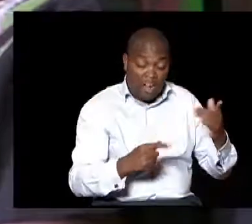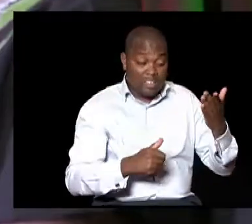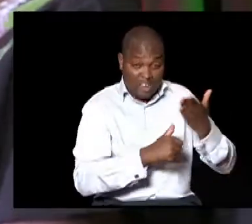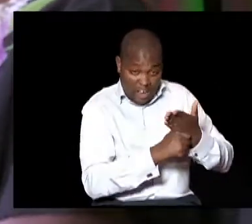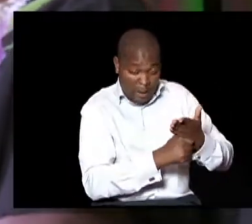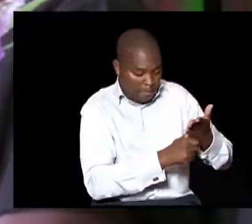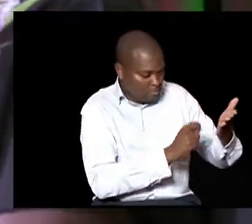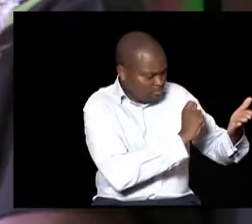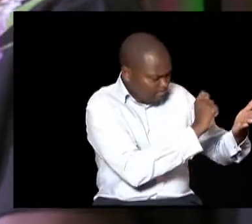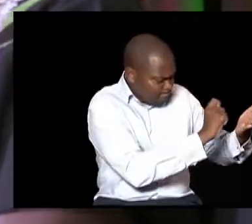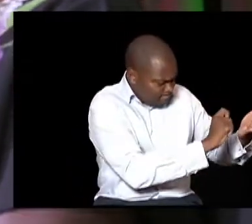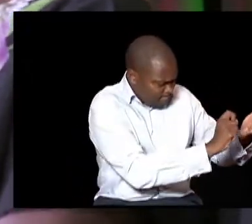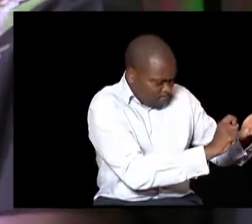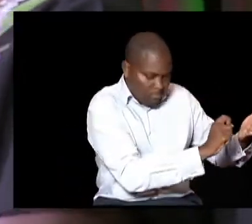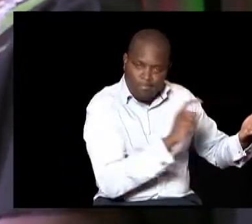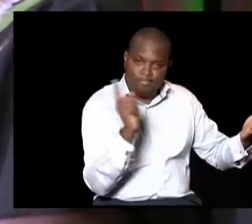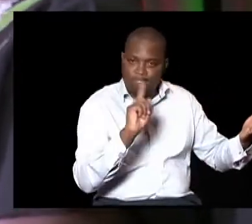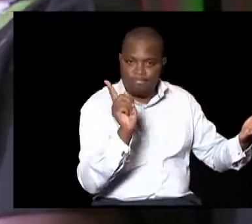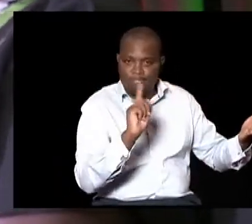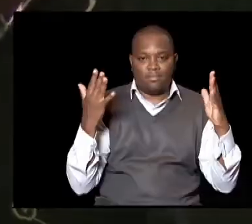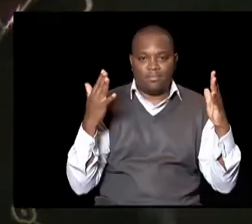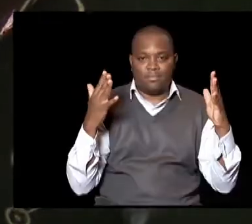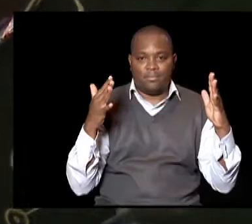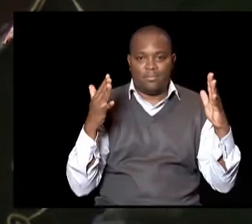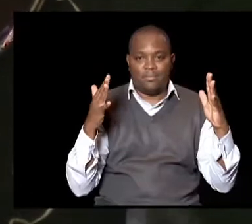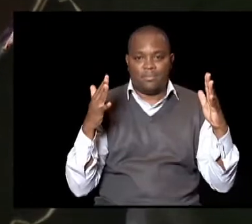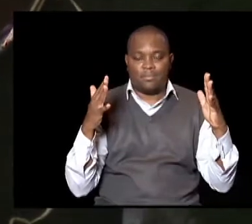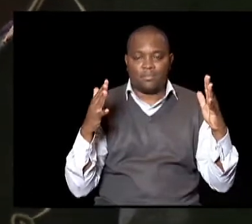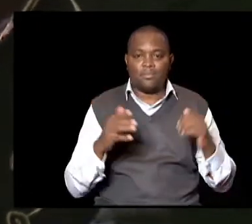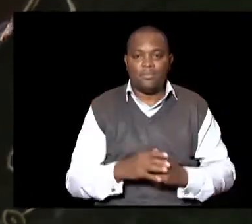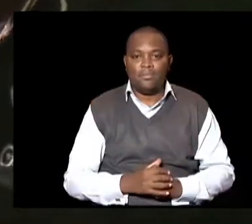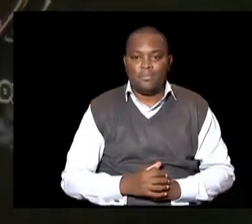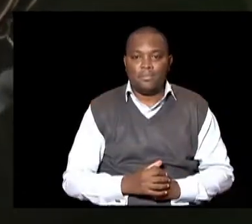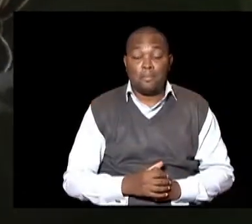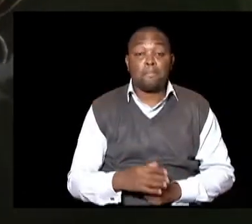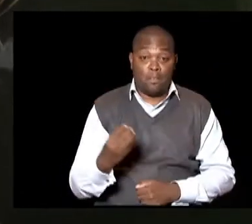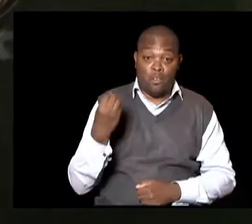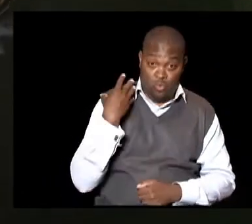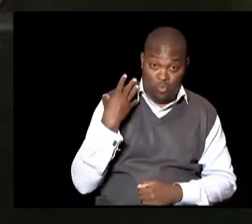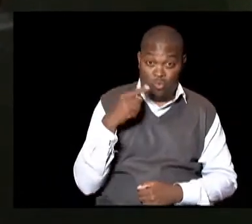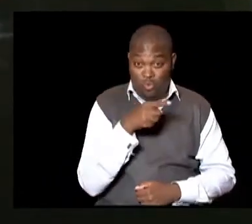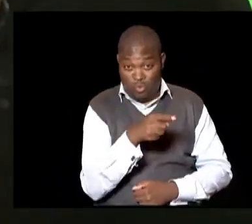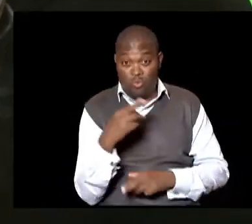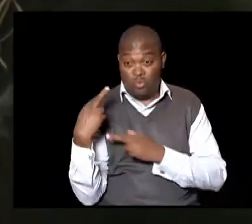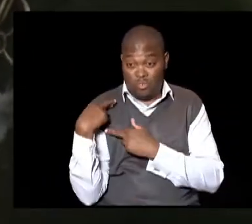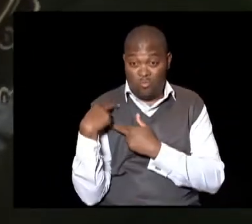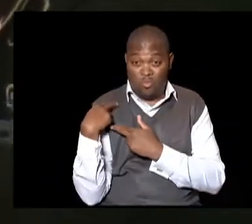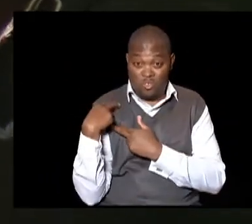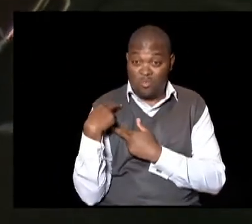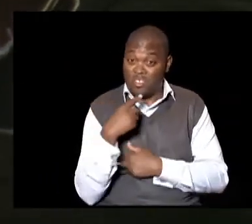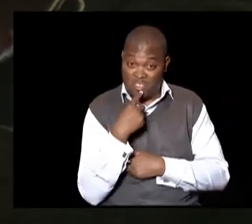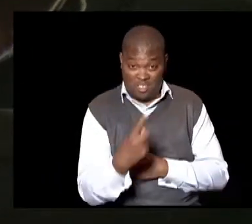Kwa hile mba unataka Mwimu mwimu mwimu Jui ya uweke Hiyo tunayendelea wakatika tahinane